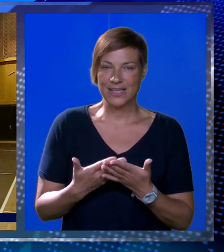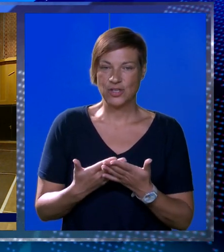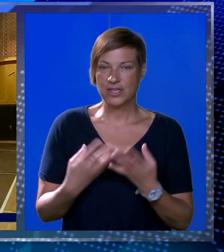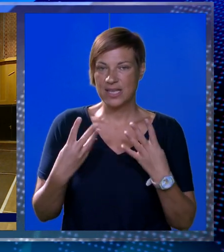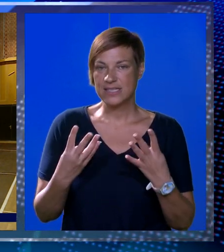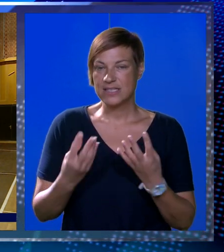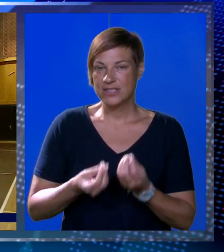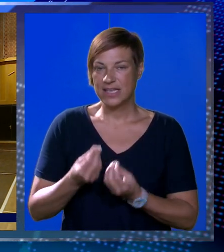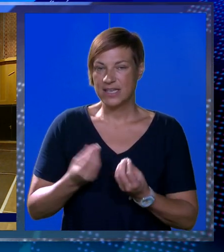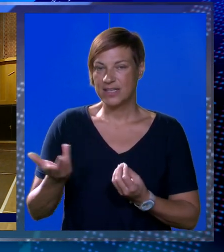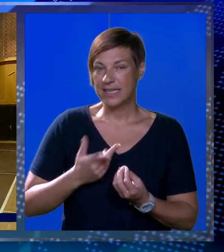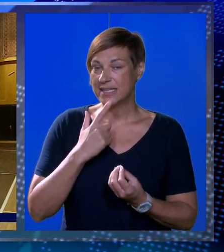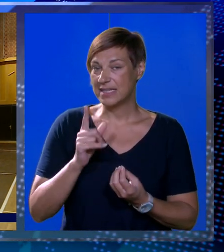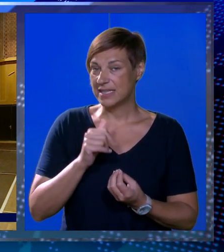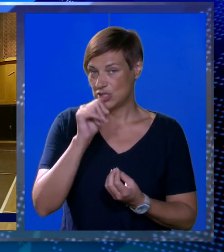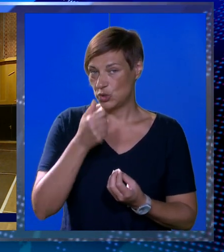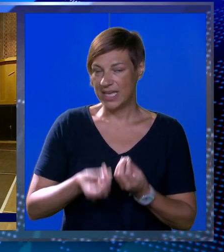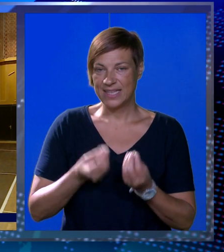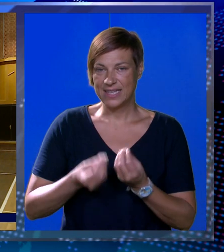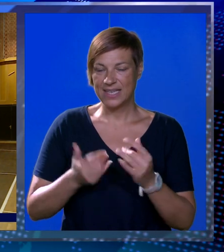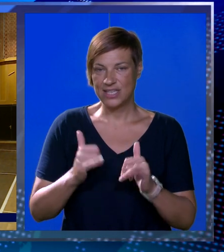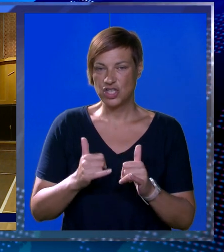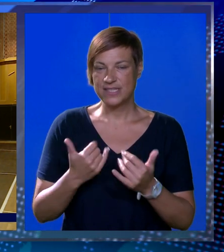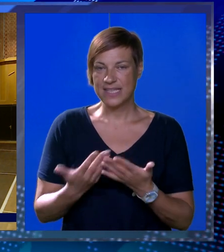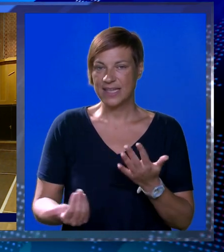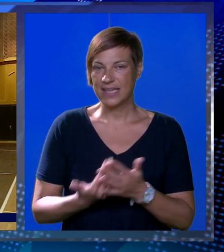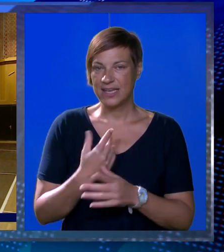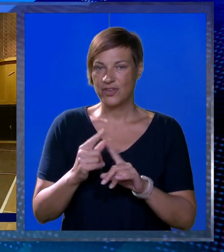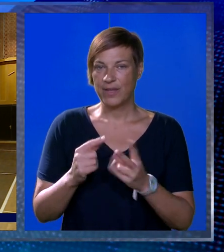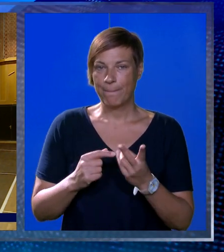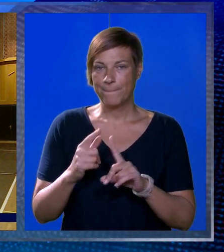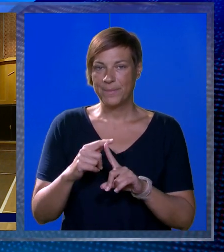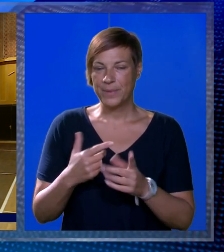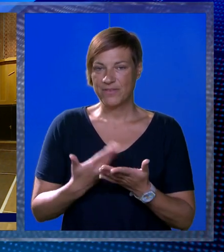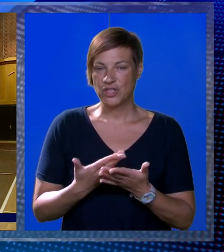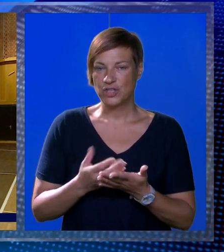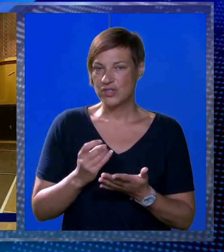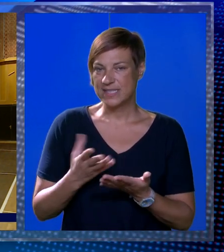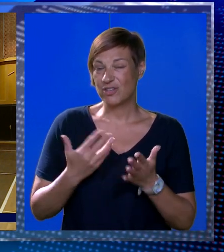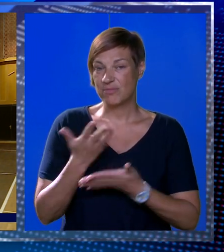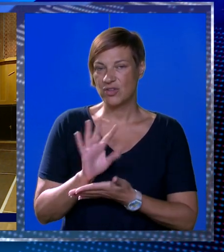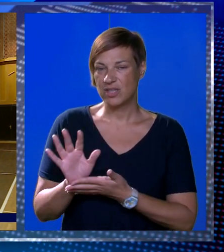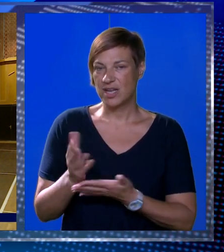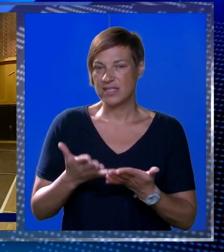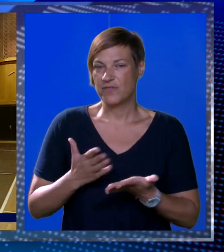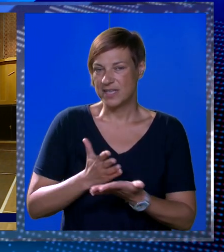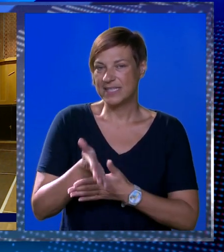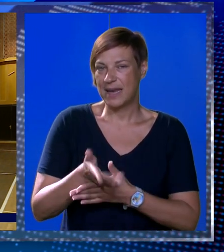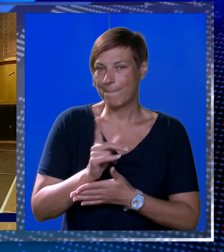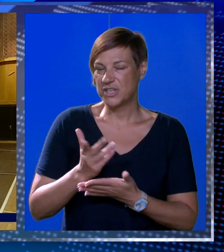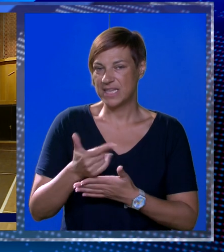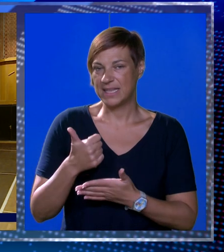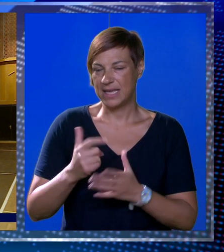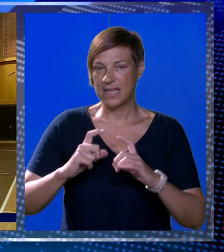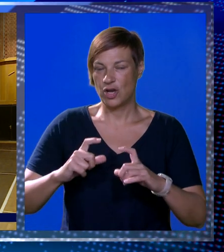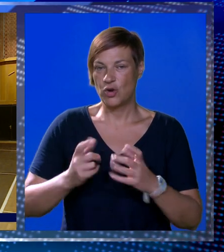s osam igrača smo došli neki nisu nikad ne igrali do sada novi pivot to se odmah odrazilo u fazi napada ili